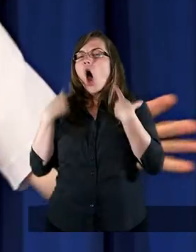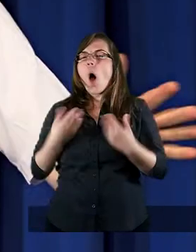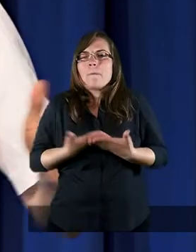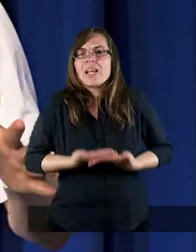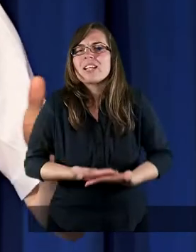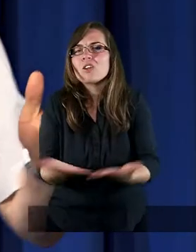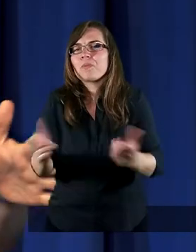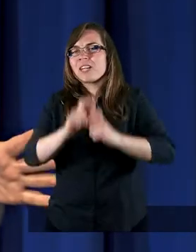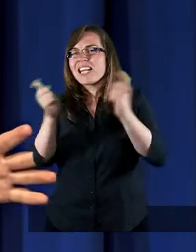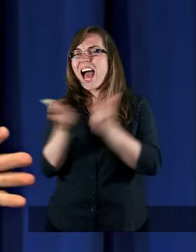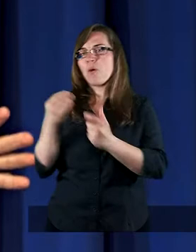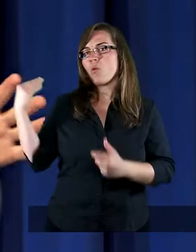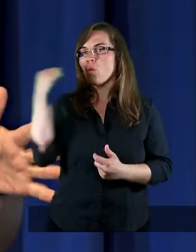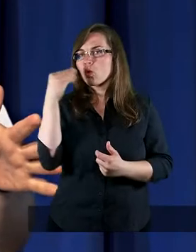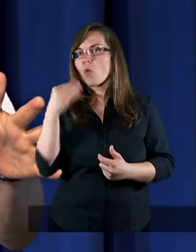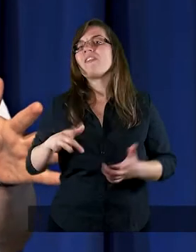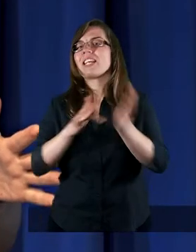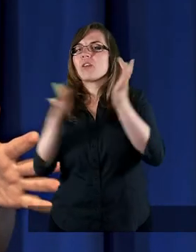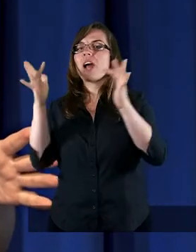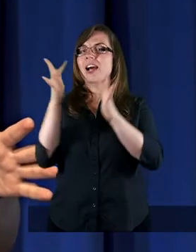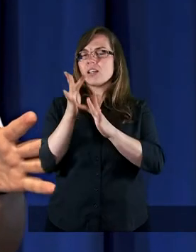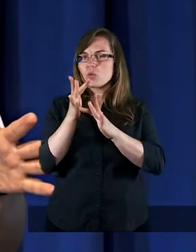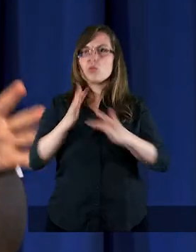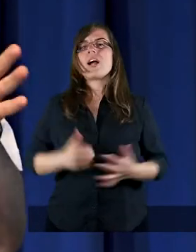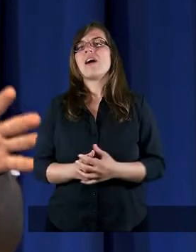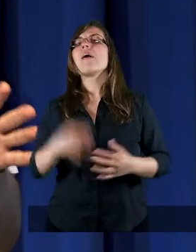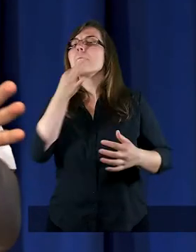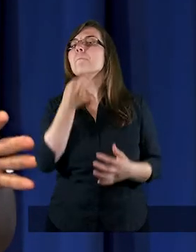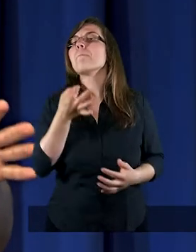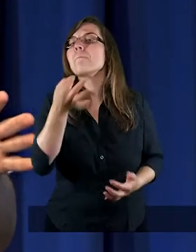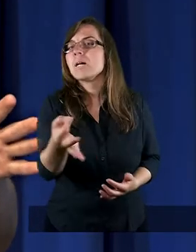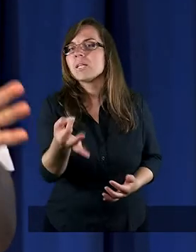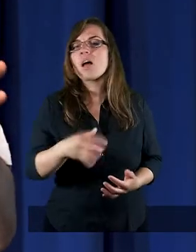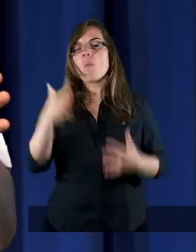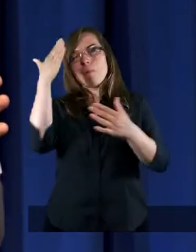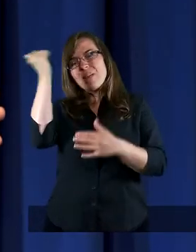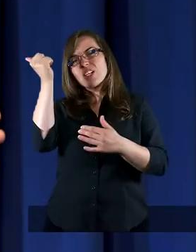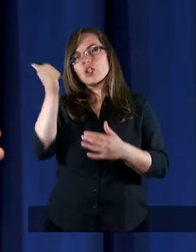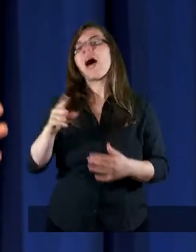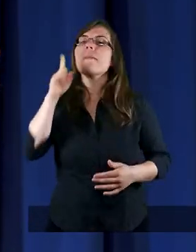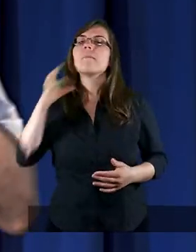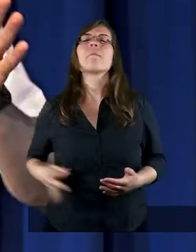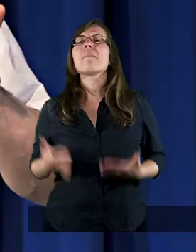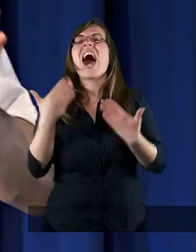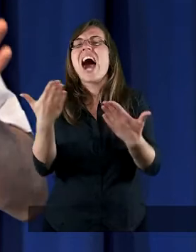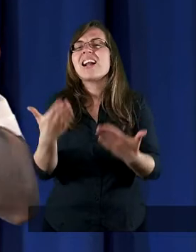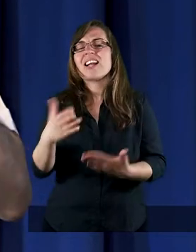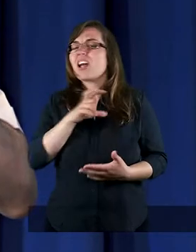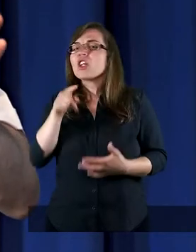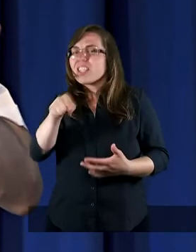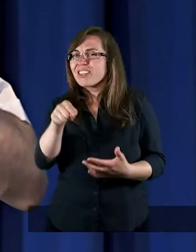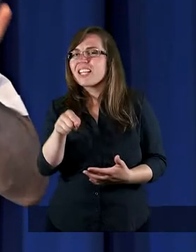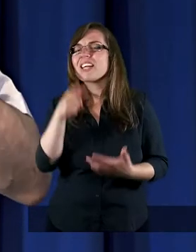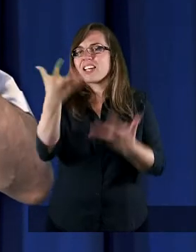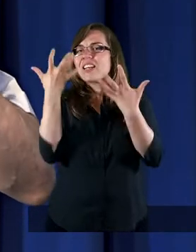pozostałych uczniów Jezusa zapytał mistrza, Panie, czy w takim razie